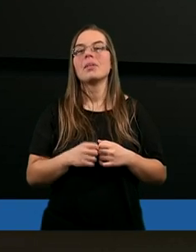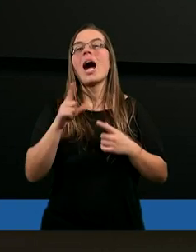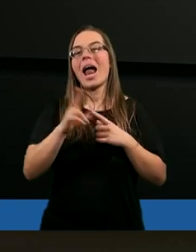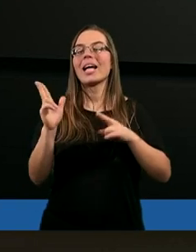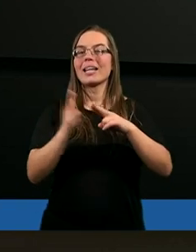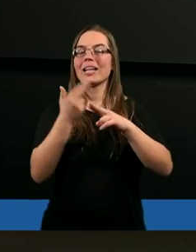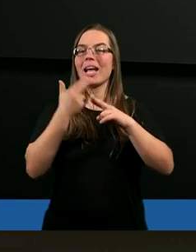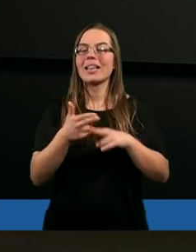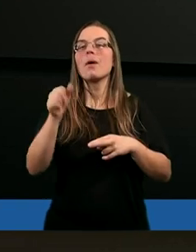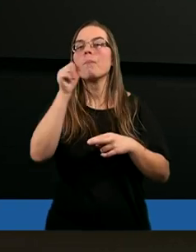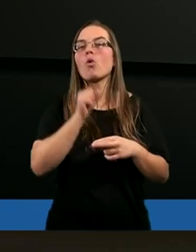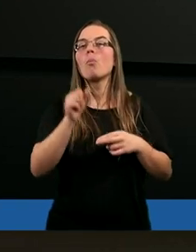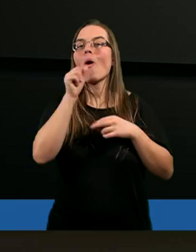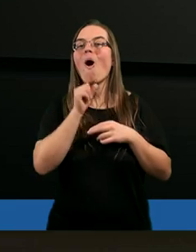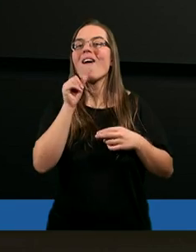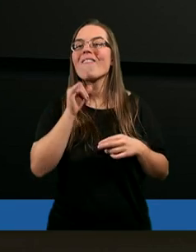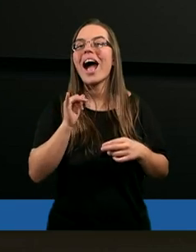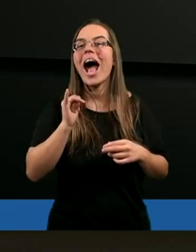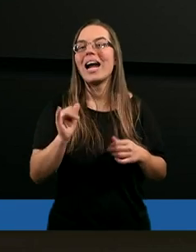Ale kiedy spróbowali